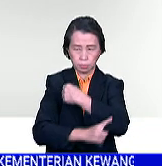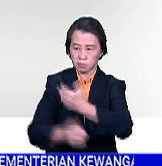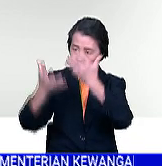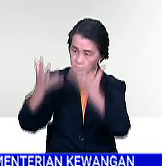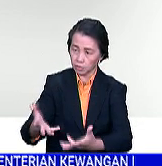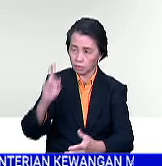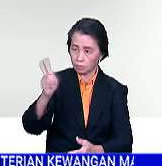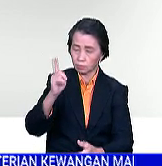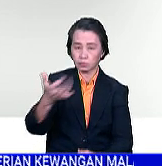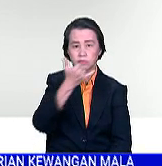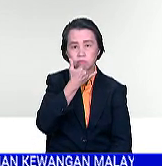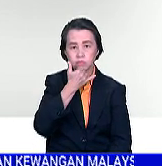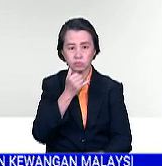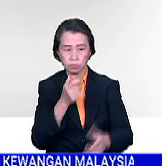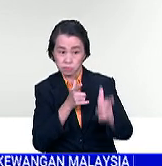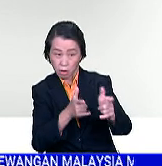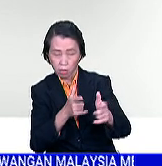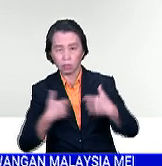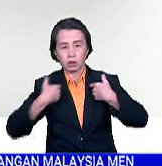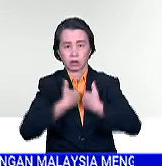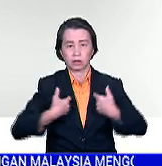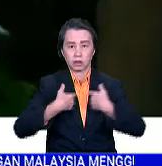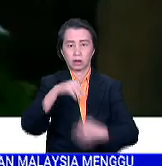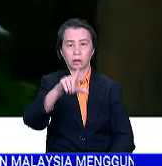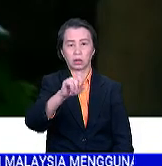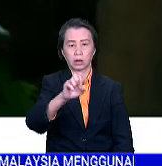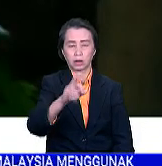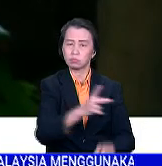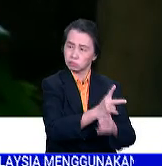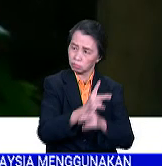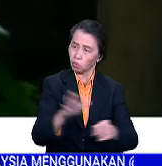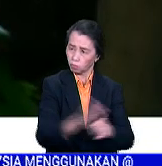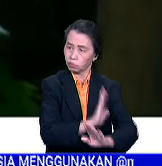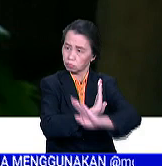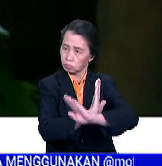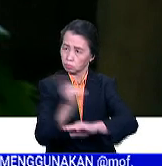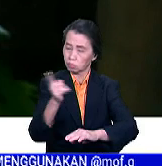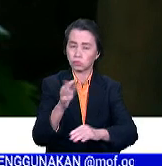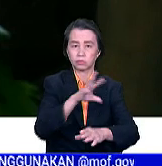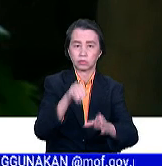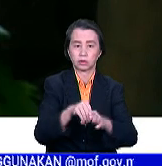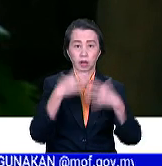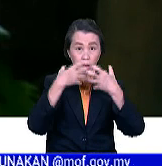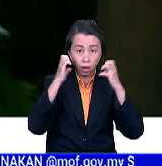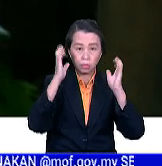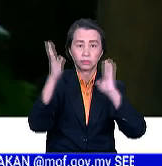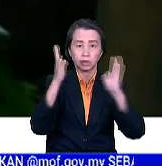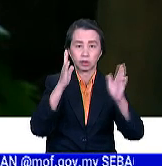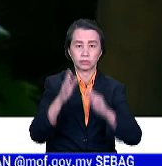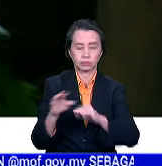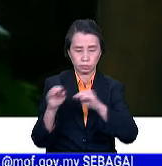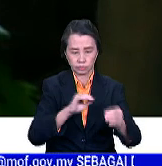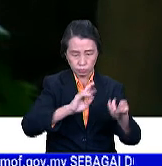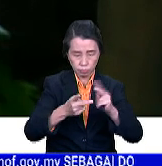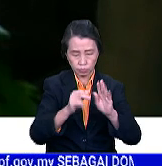dikenakan bagi kesalahan memburu spesies hidupan liar yang dilindungi sebenuhnya termasuk harimau Malaya. Pindaan akta itu akan